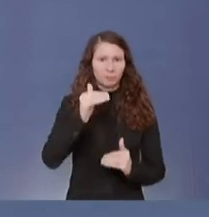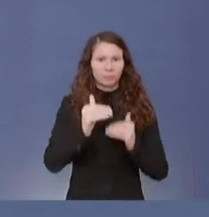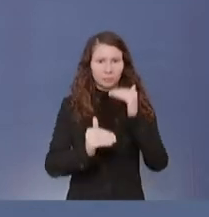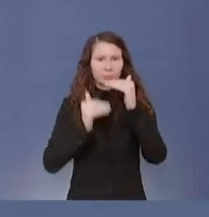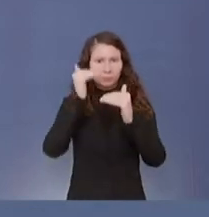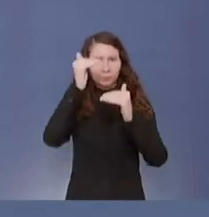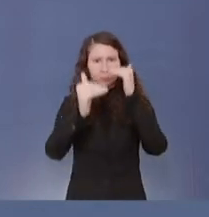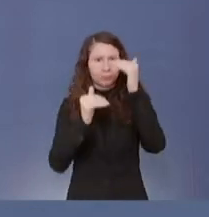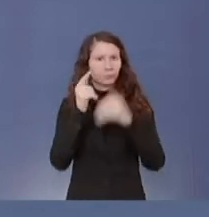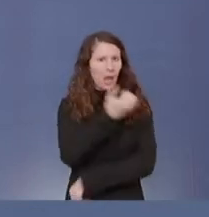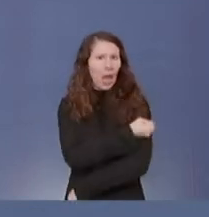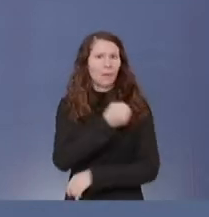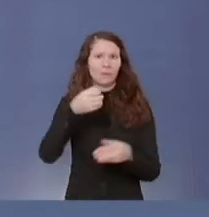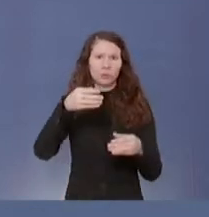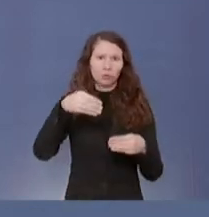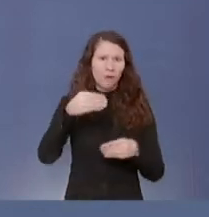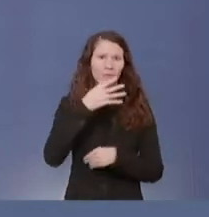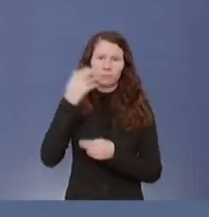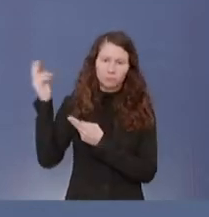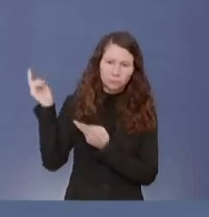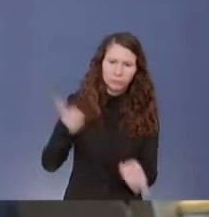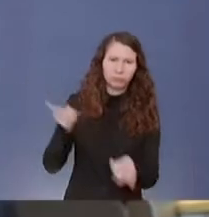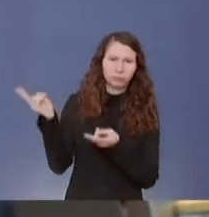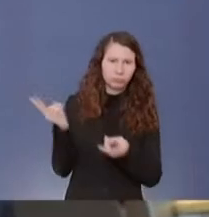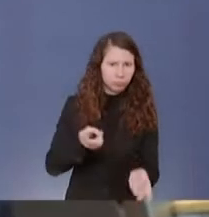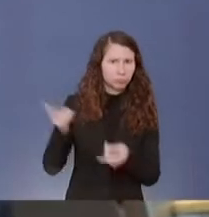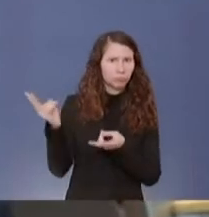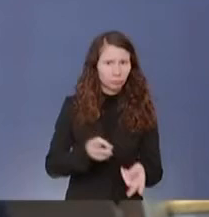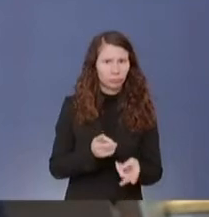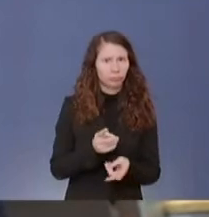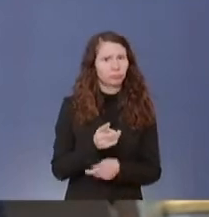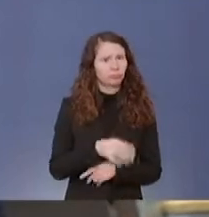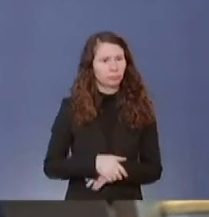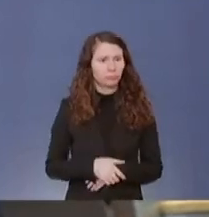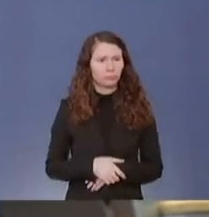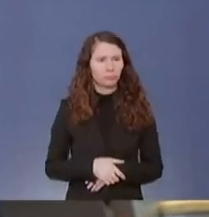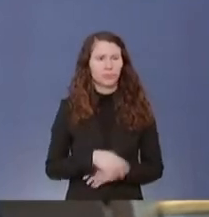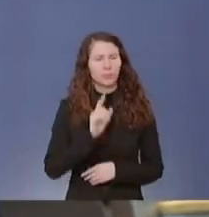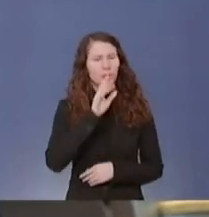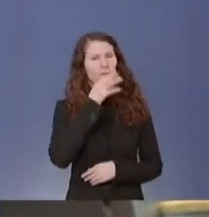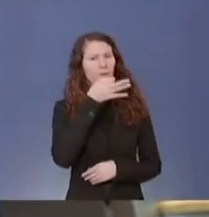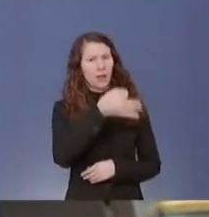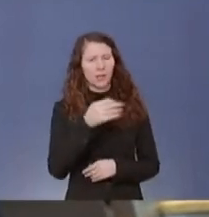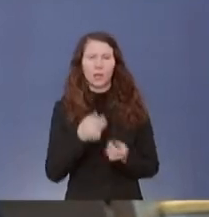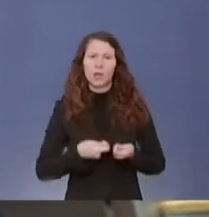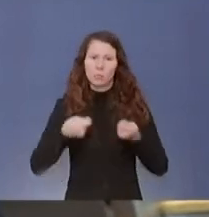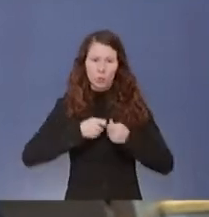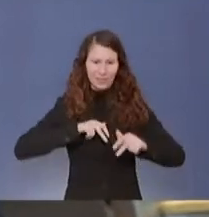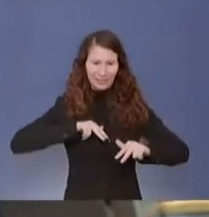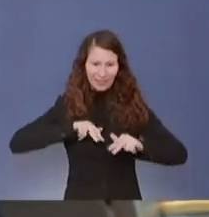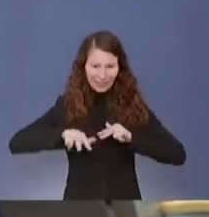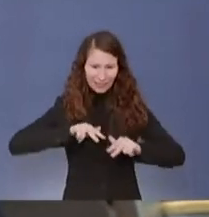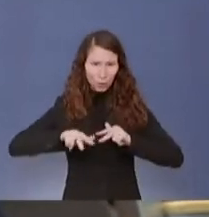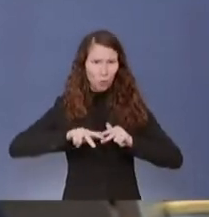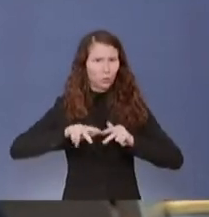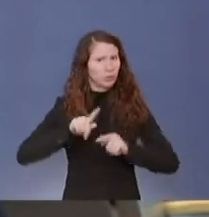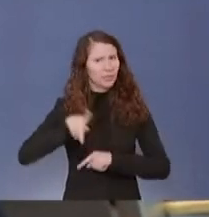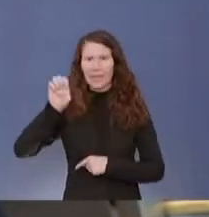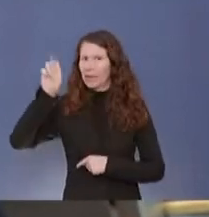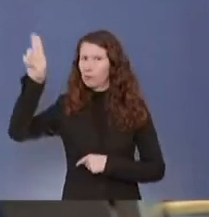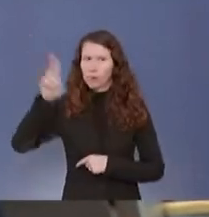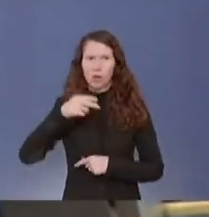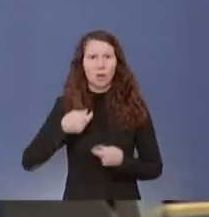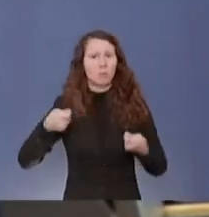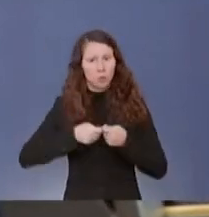mit Impfstoff versorgt sein wird. Nachfrage dazu. Dann ist aber doch auch die Bundesregierung und nicht die EU dafür verantwortlich, wenn